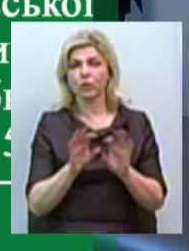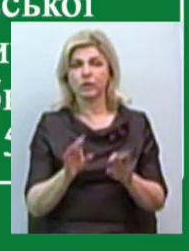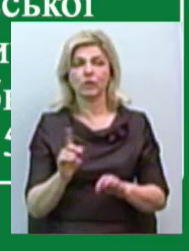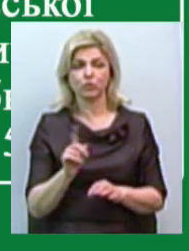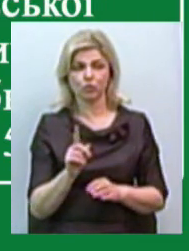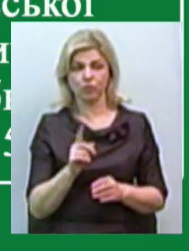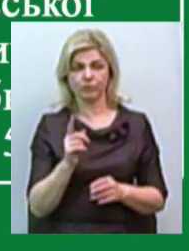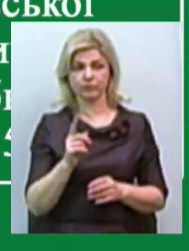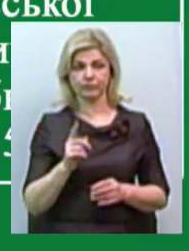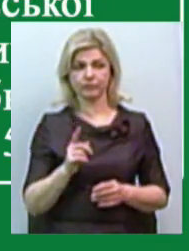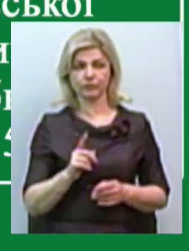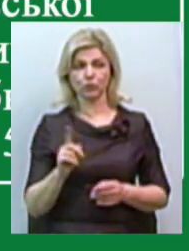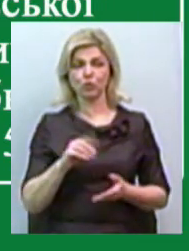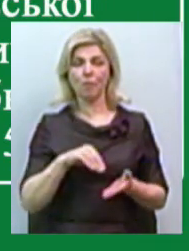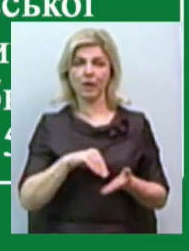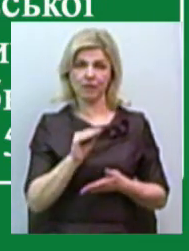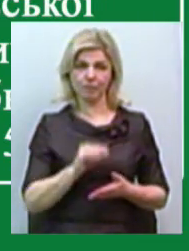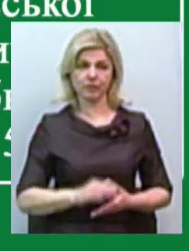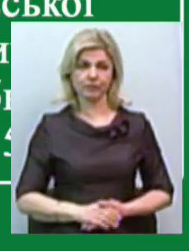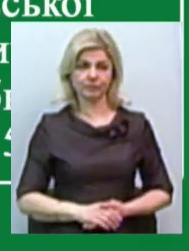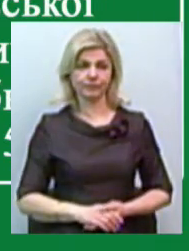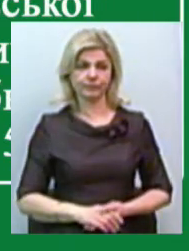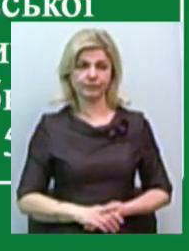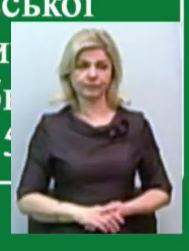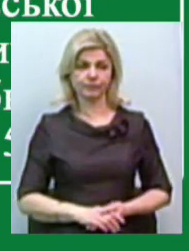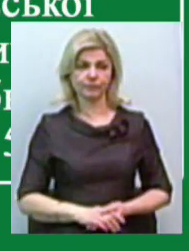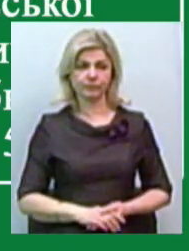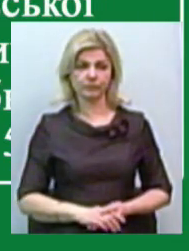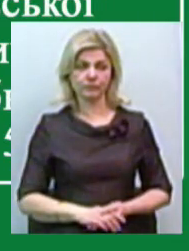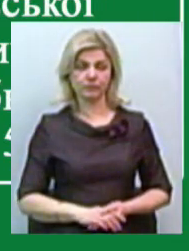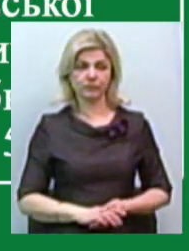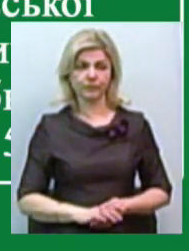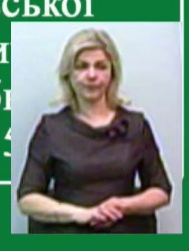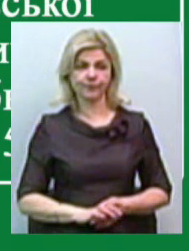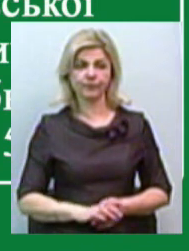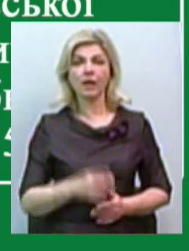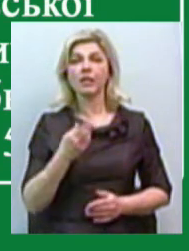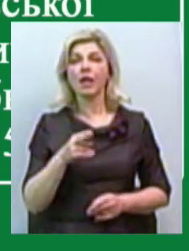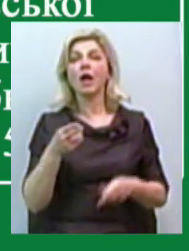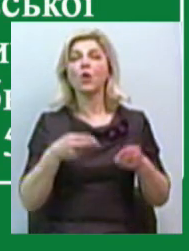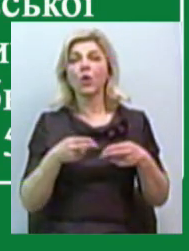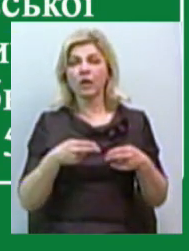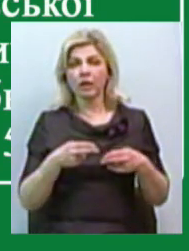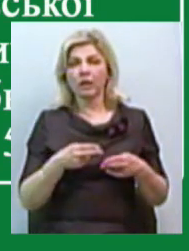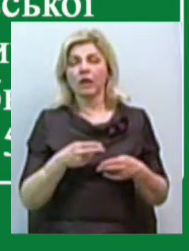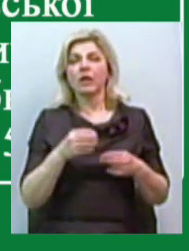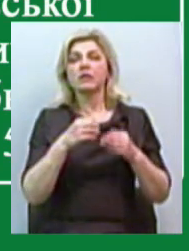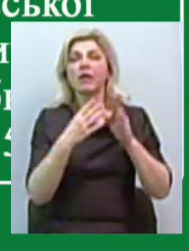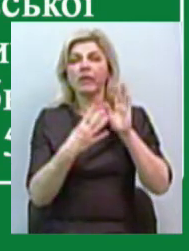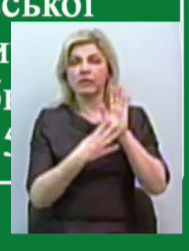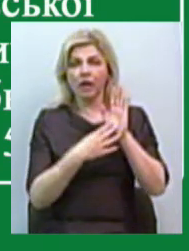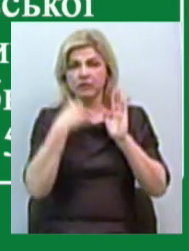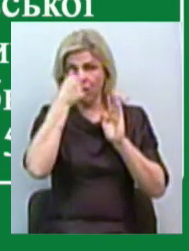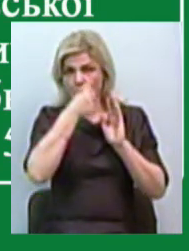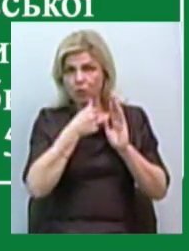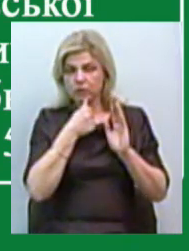придбана... Придбана... Придбана індоскопічну систему для малоінвазивної хірургії. В мае місяць 2019 роки